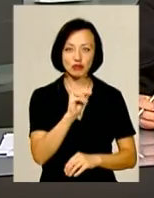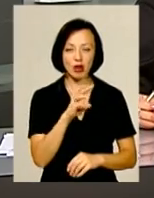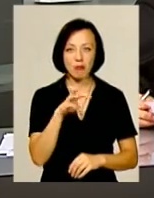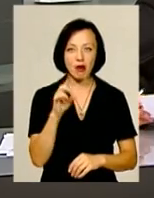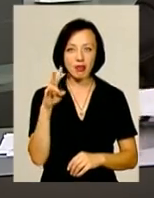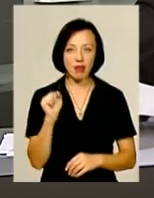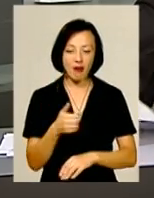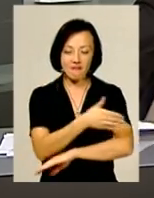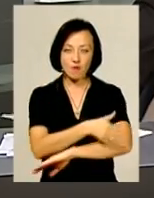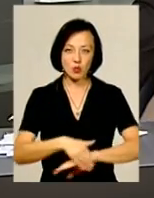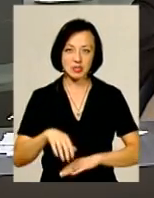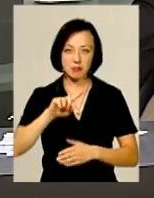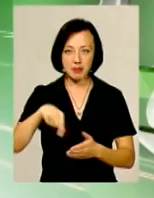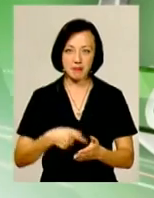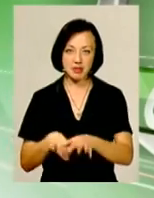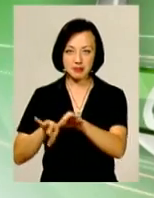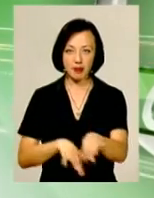проїхалися вулицями міста.